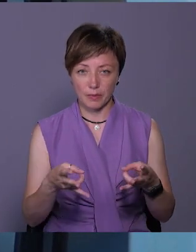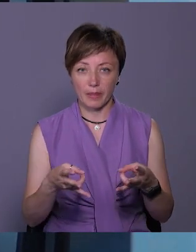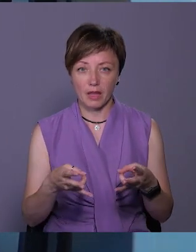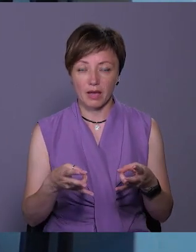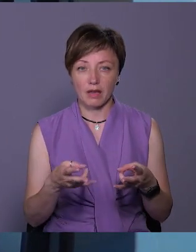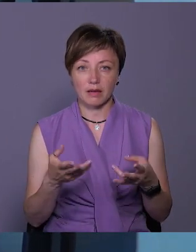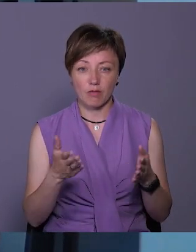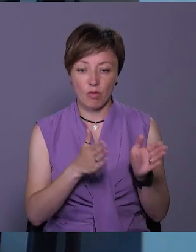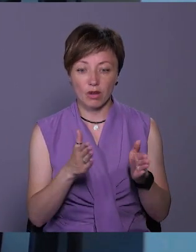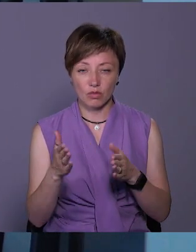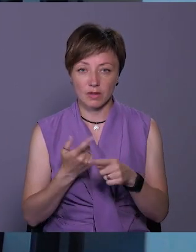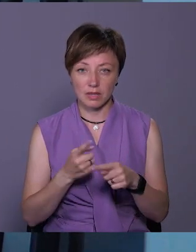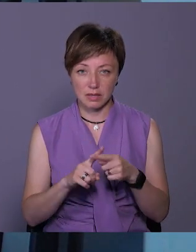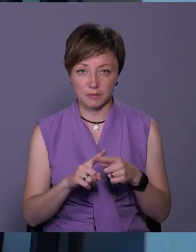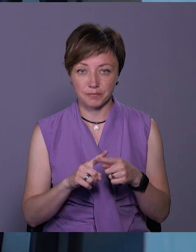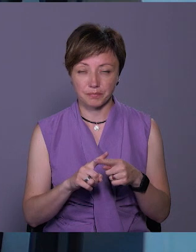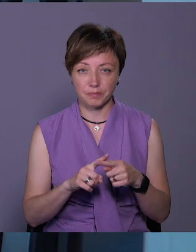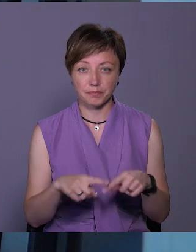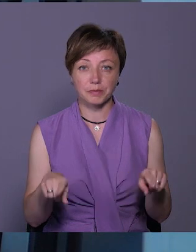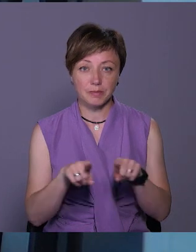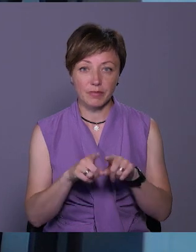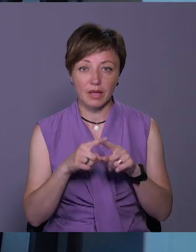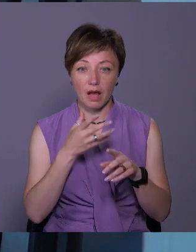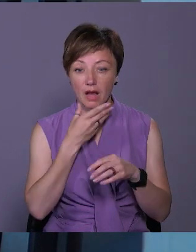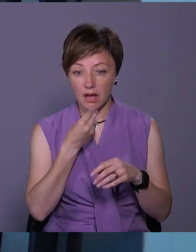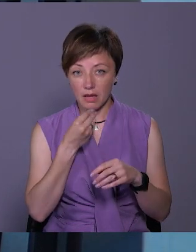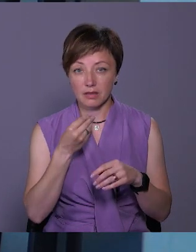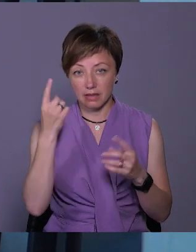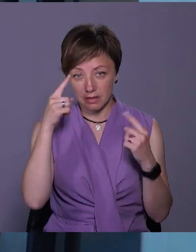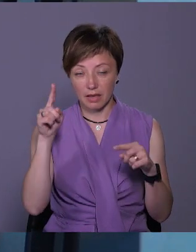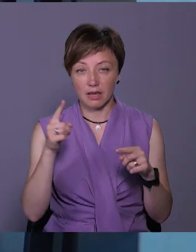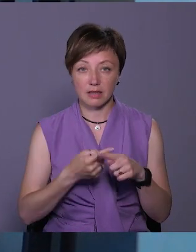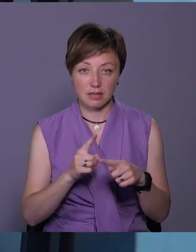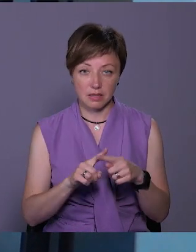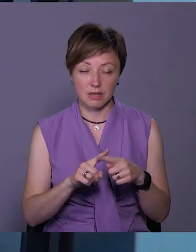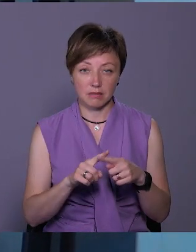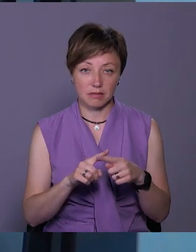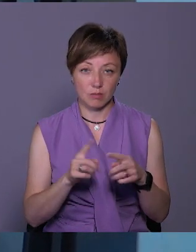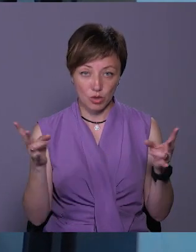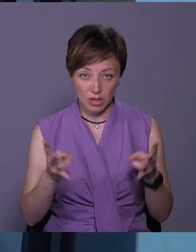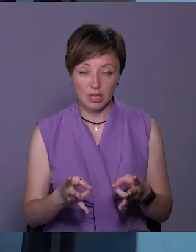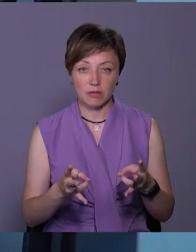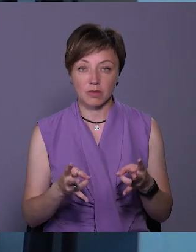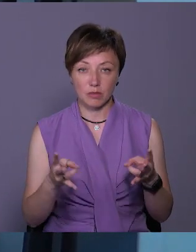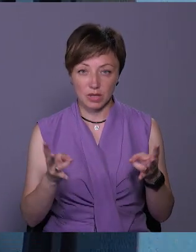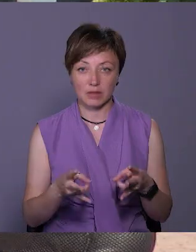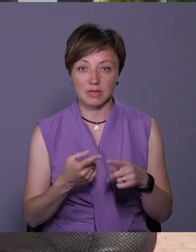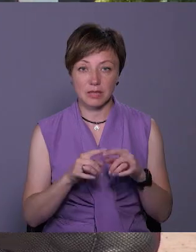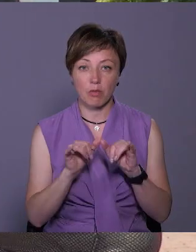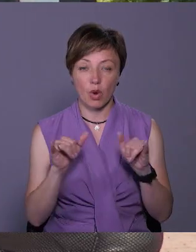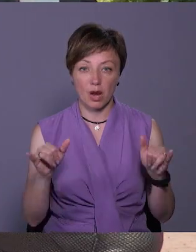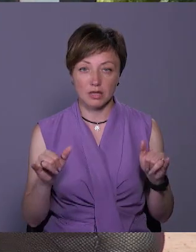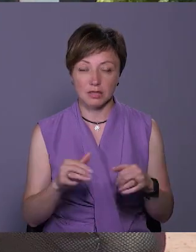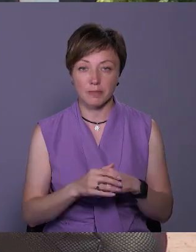знову якось порядкувати це, отак. Так, це гарна річ, це потрібна вона, вона потрібна, це прогрес.